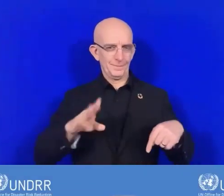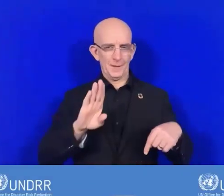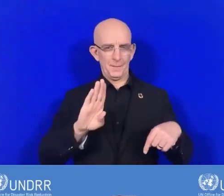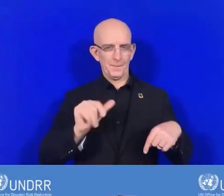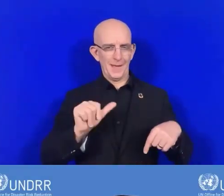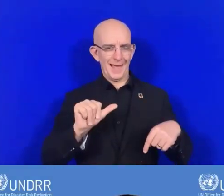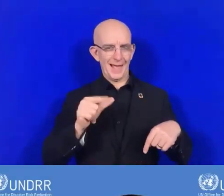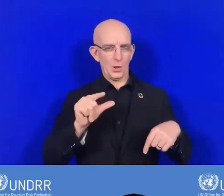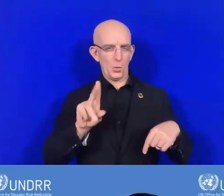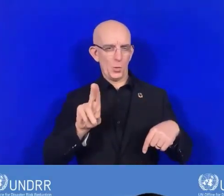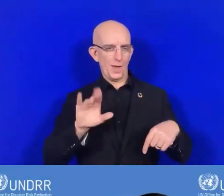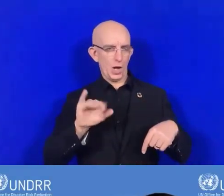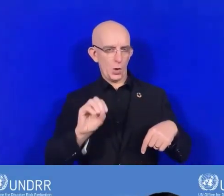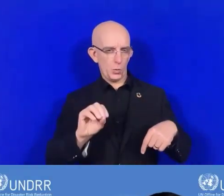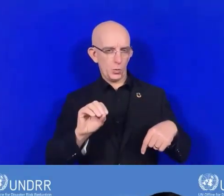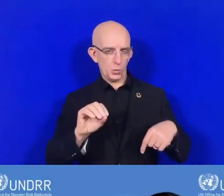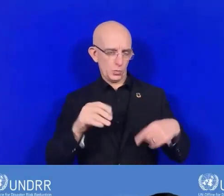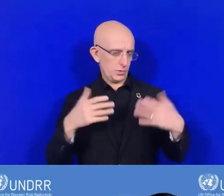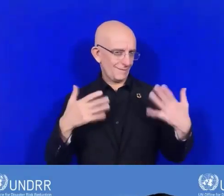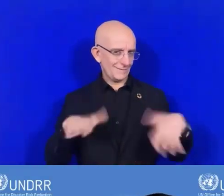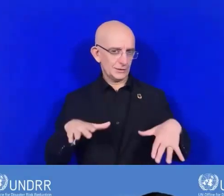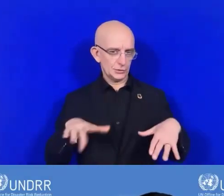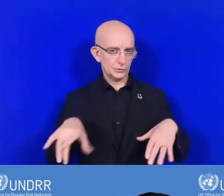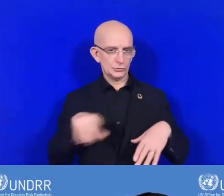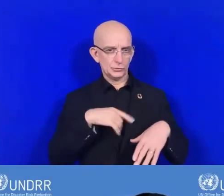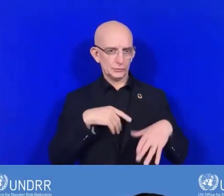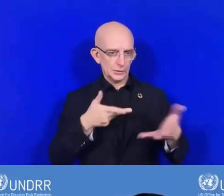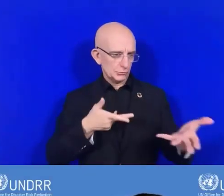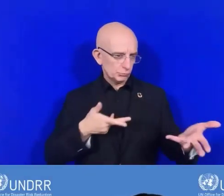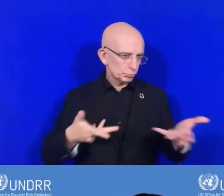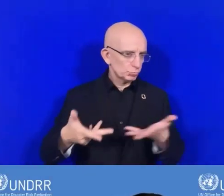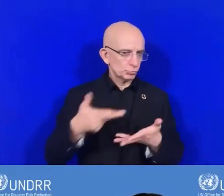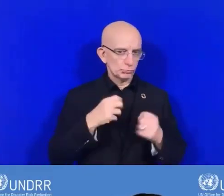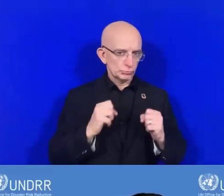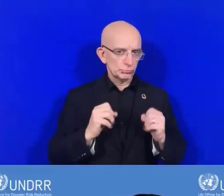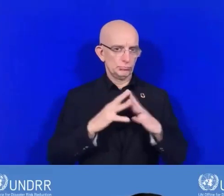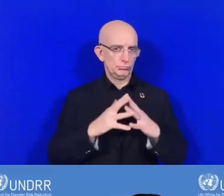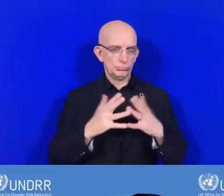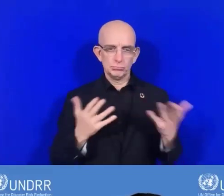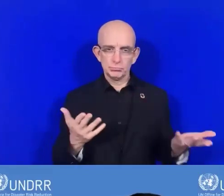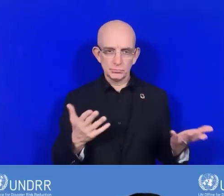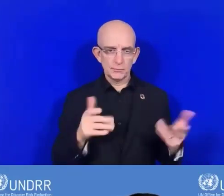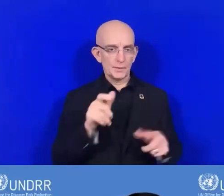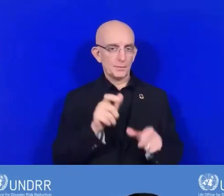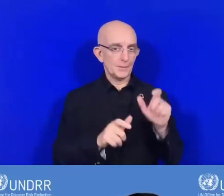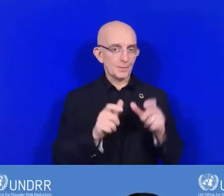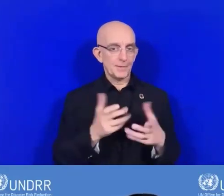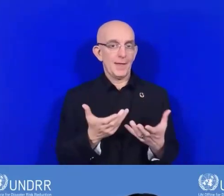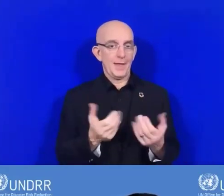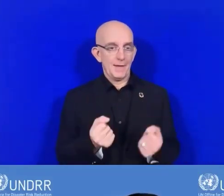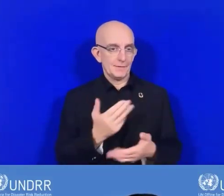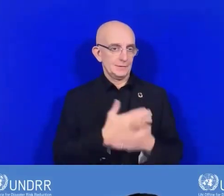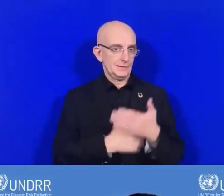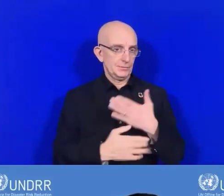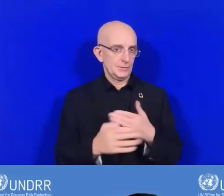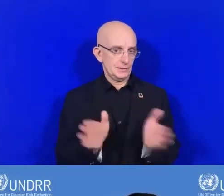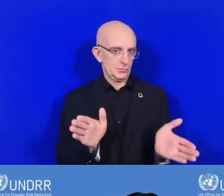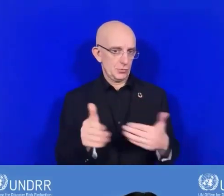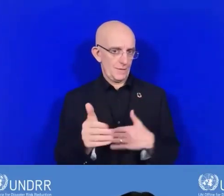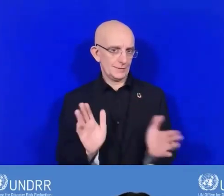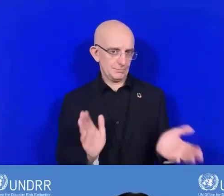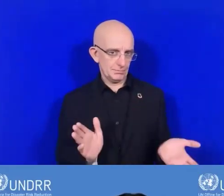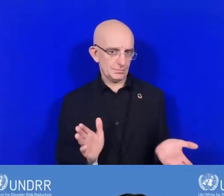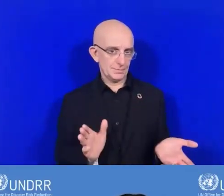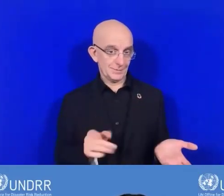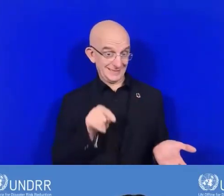charge des affaires des personnes en situation de handicap qui s'occupe de toutes les préoccupations liées aux personnes en situation